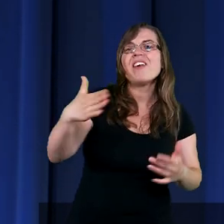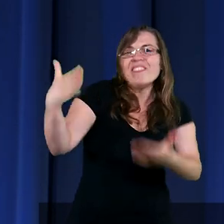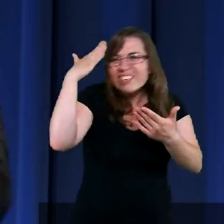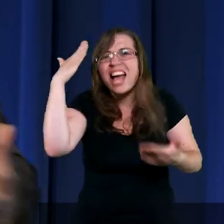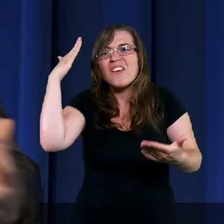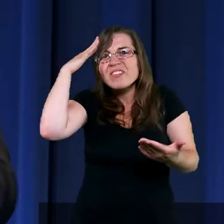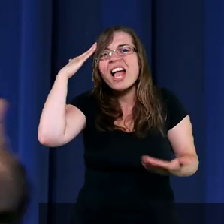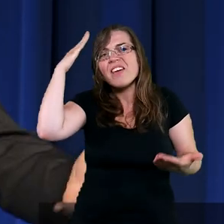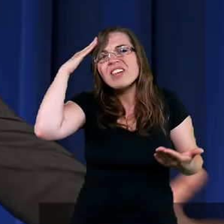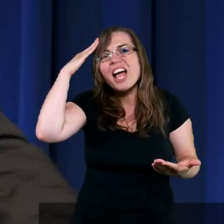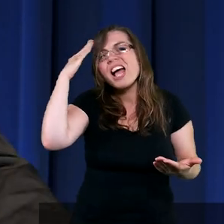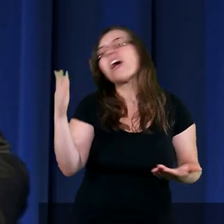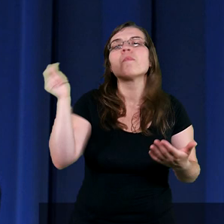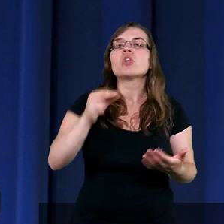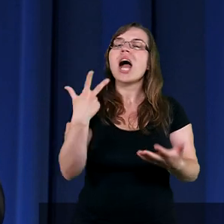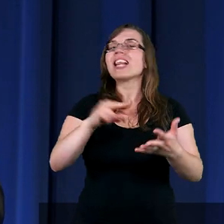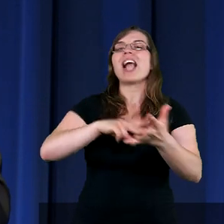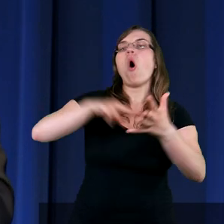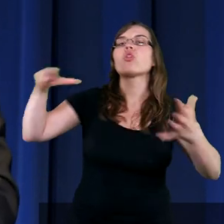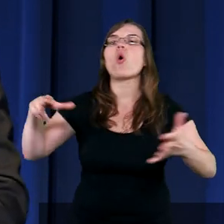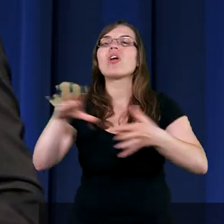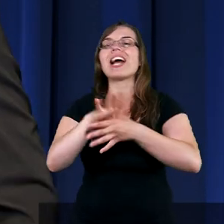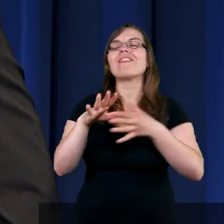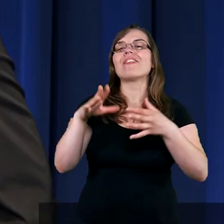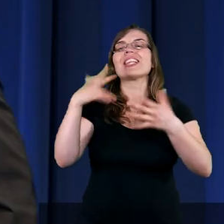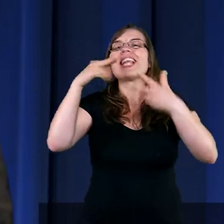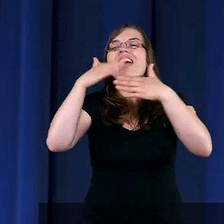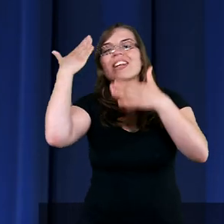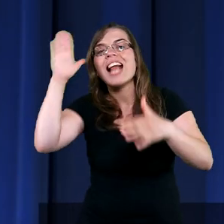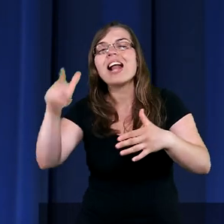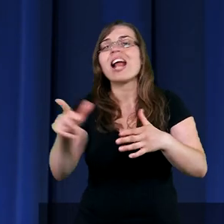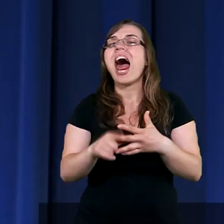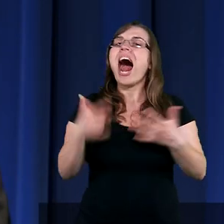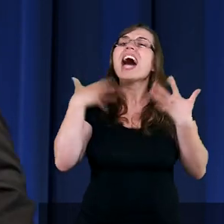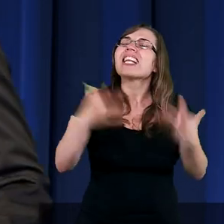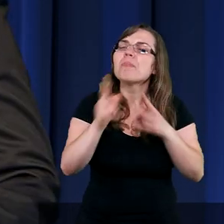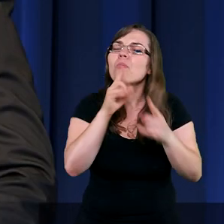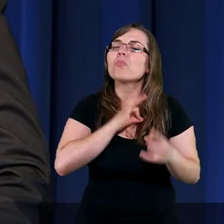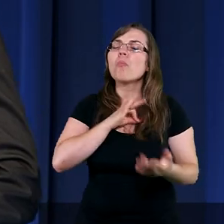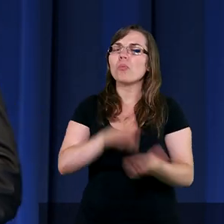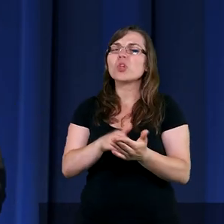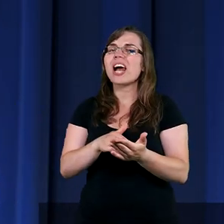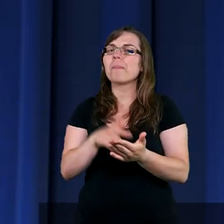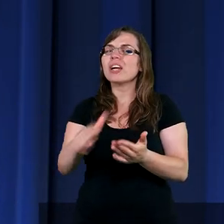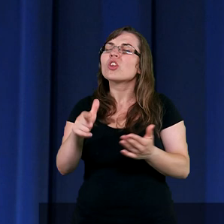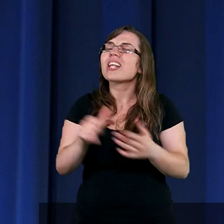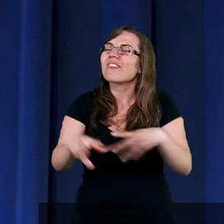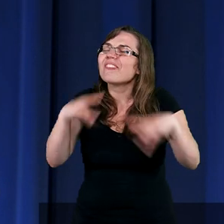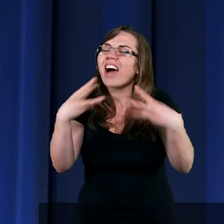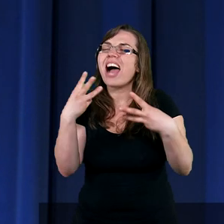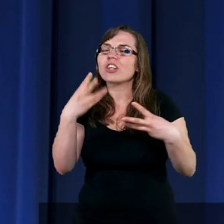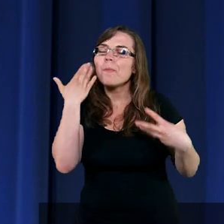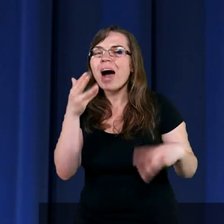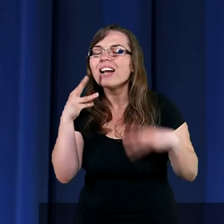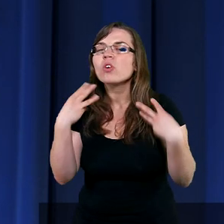wiem, że nie odchodzę w niewiadome i chciałem porozmawiać o moim pogrzebie, bo to jest bardzo ważne. To jest bardzo,